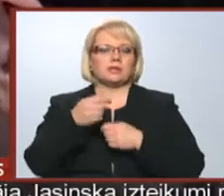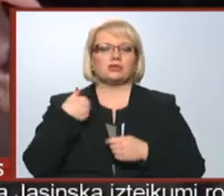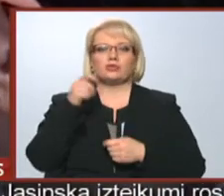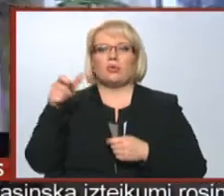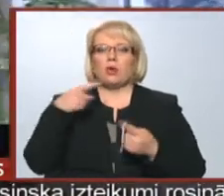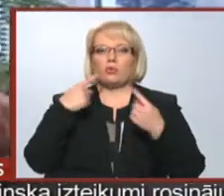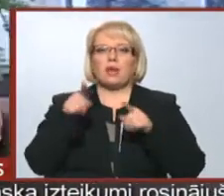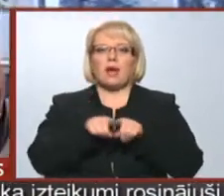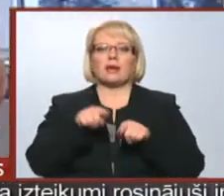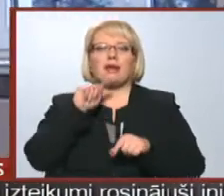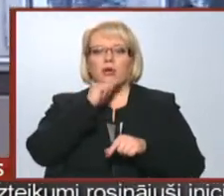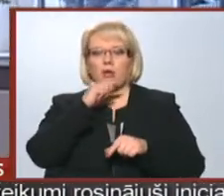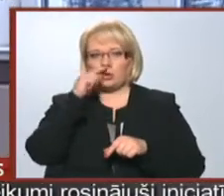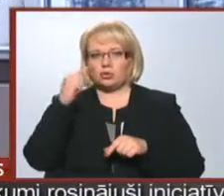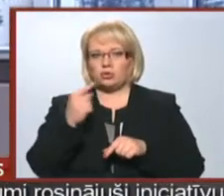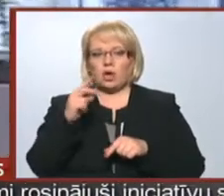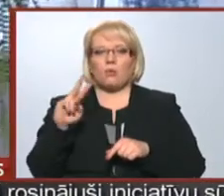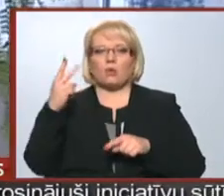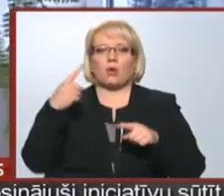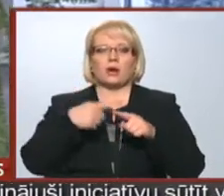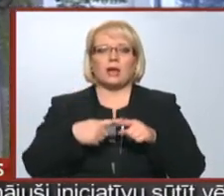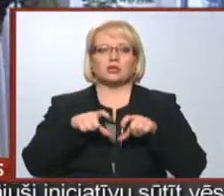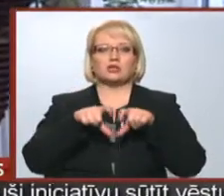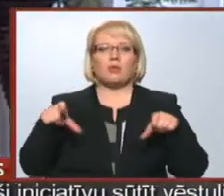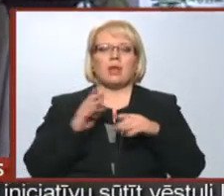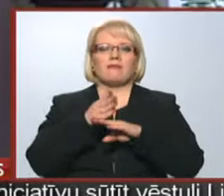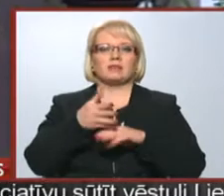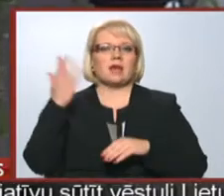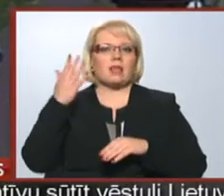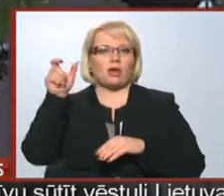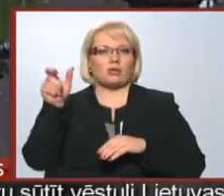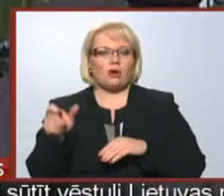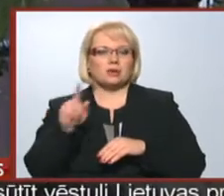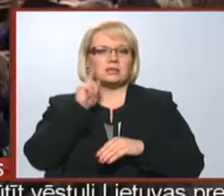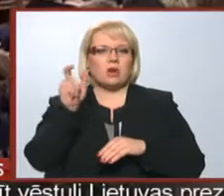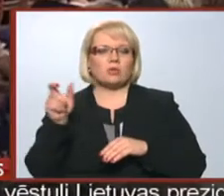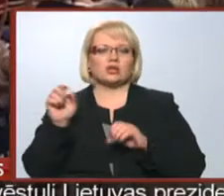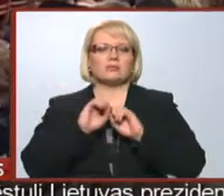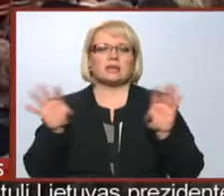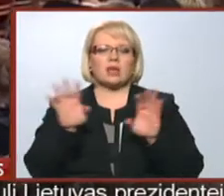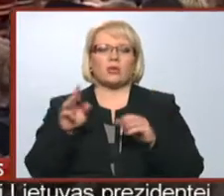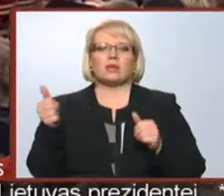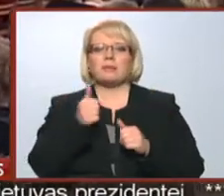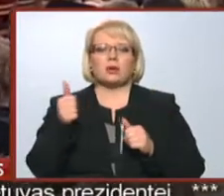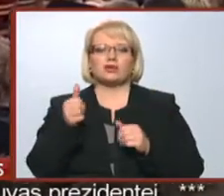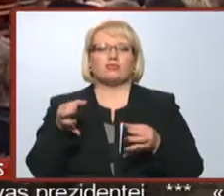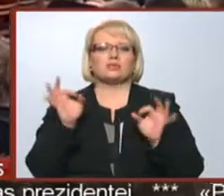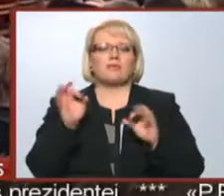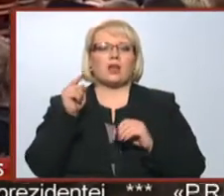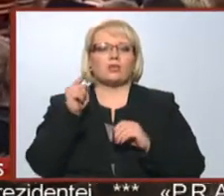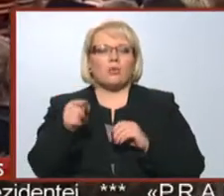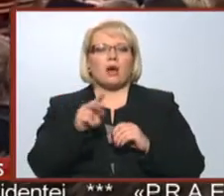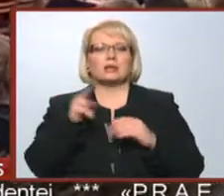runā arī ekonomikas stundās. Un jau otro reizi skolā viesojas lektors, kurš jauniešiem skaidro un īpaši uzsver to, kas